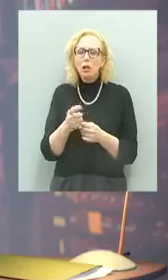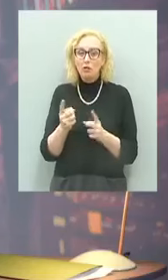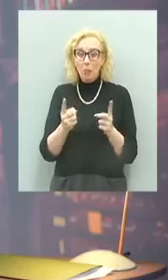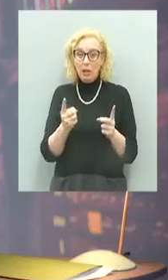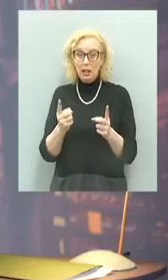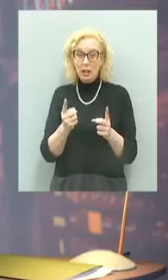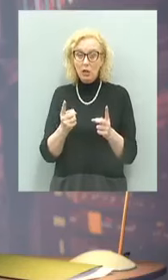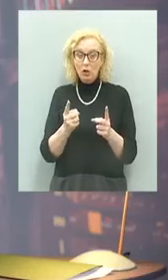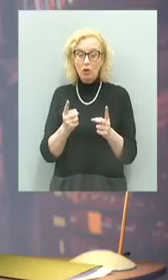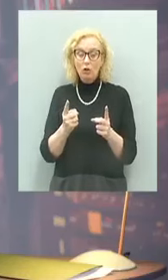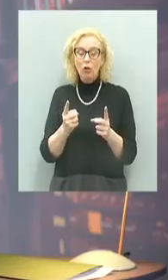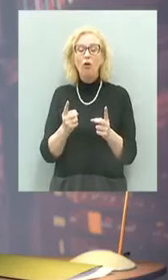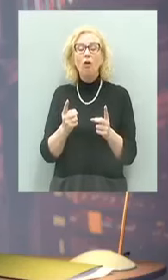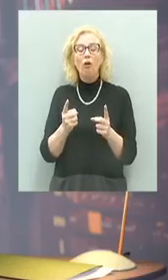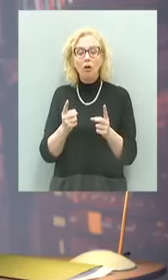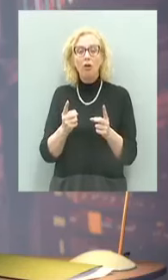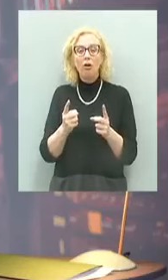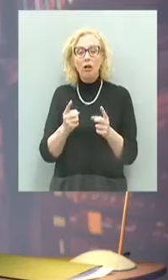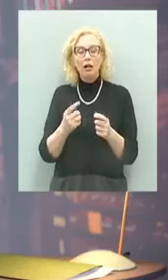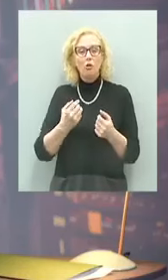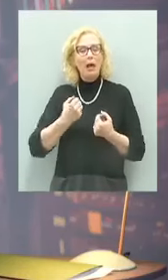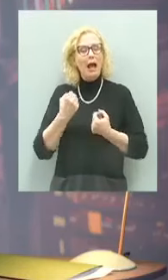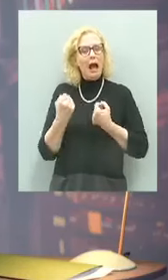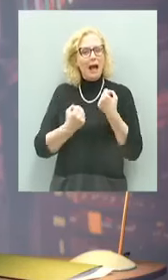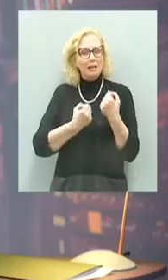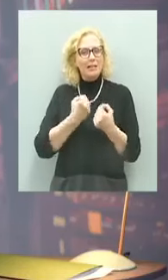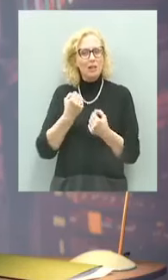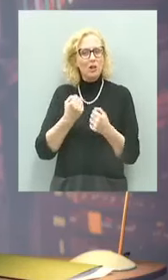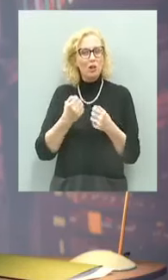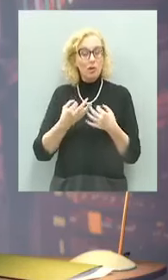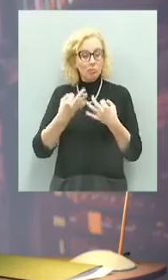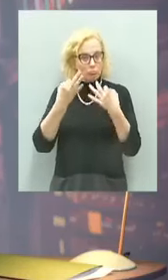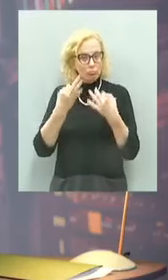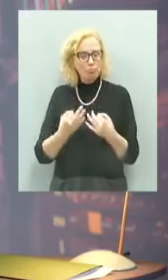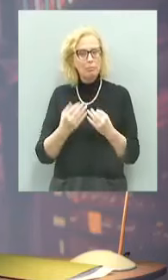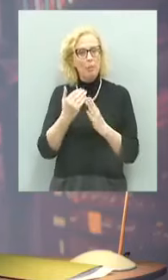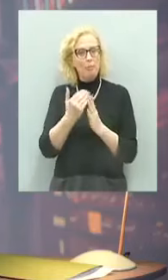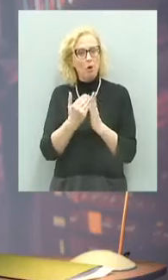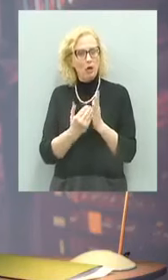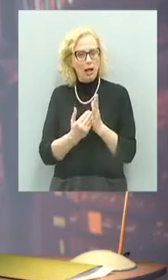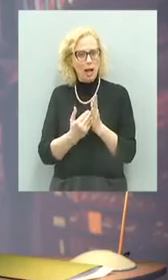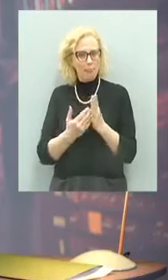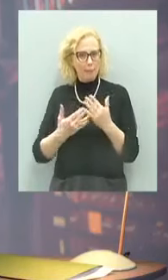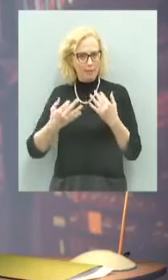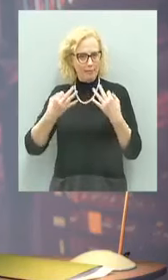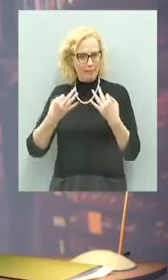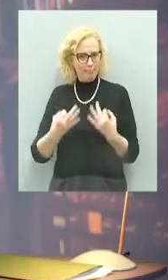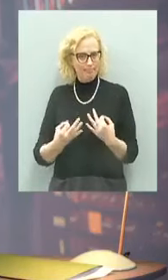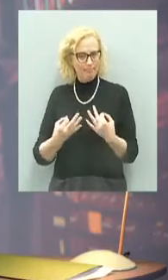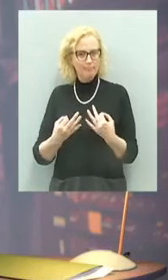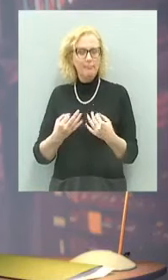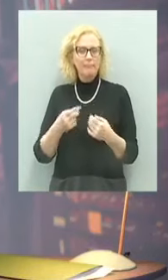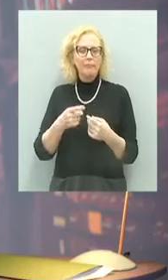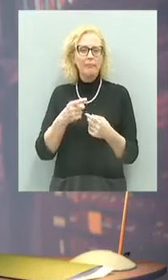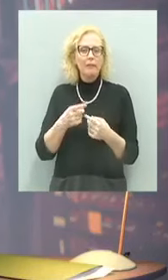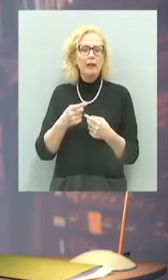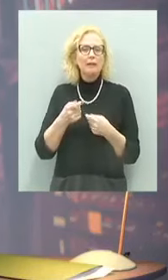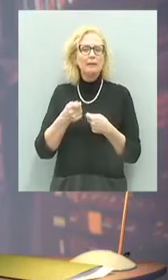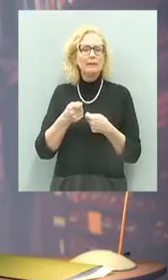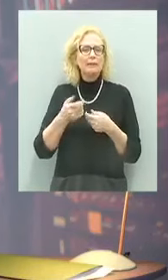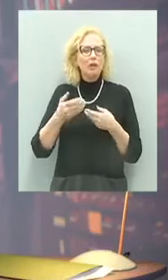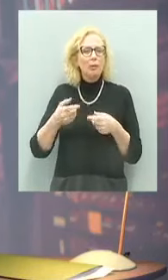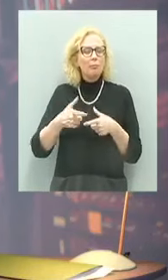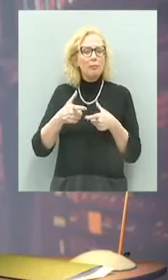periodo è sostanzialmente un'azione voluta, programmata, che si alimenta di